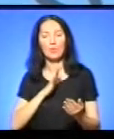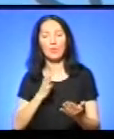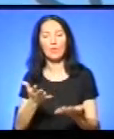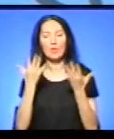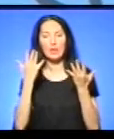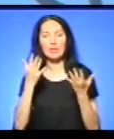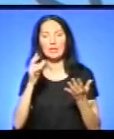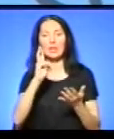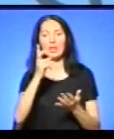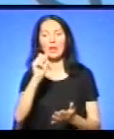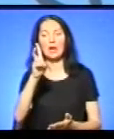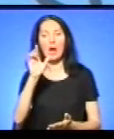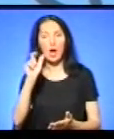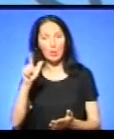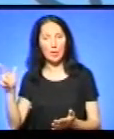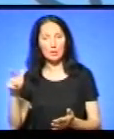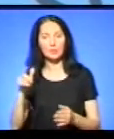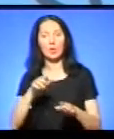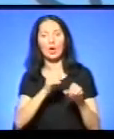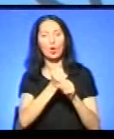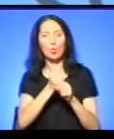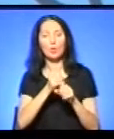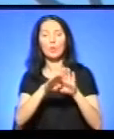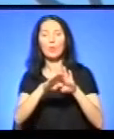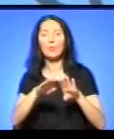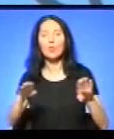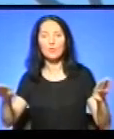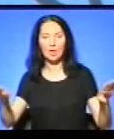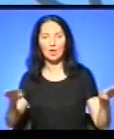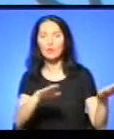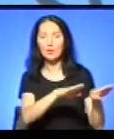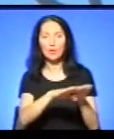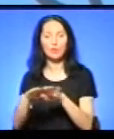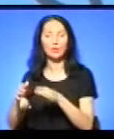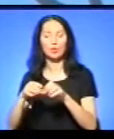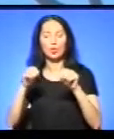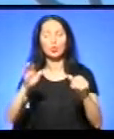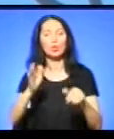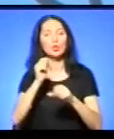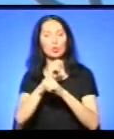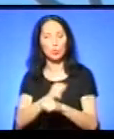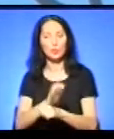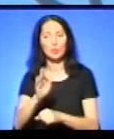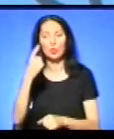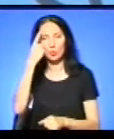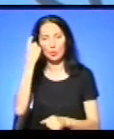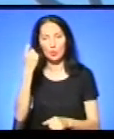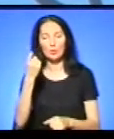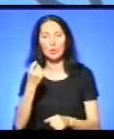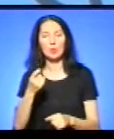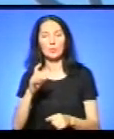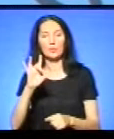грунту зупинені і було повідомлено про працівник РЕМ, який спеціалідується, як мені відомо, на таких роботах,